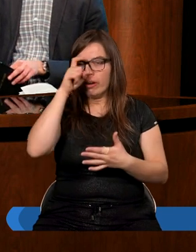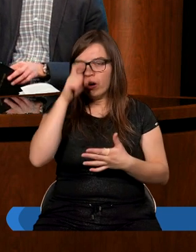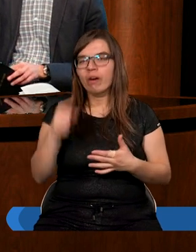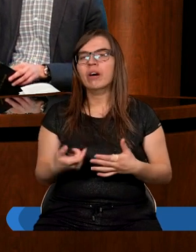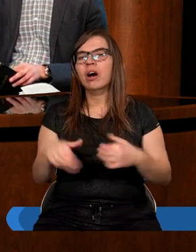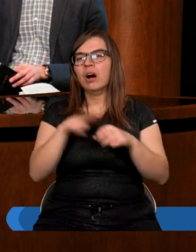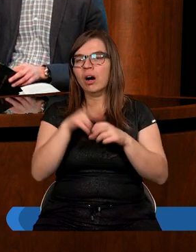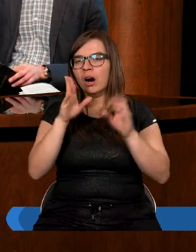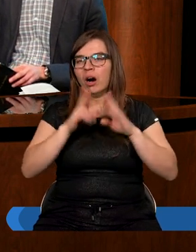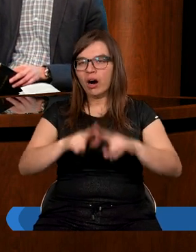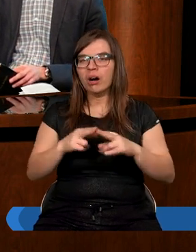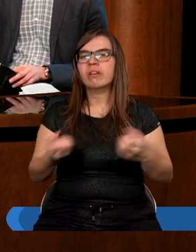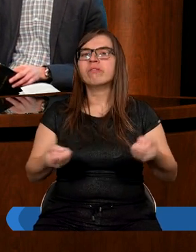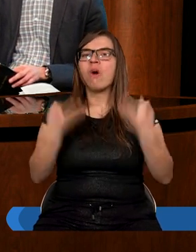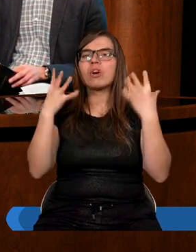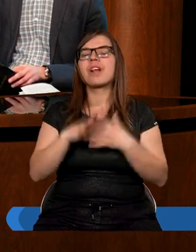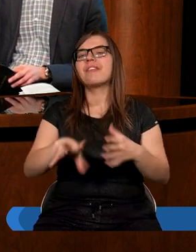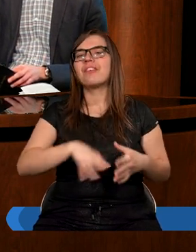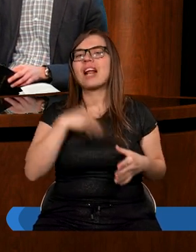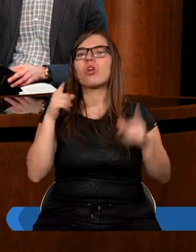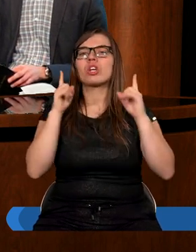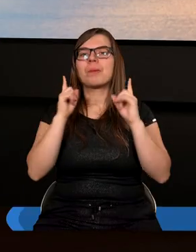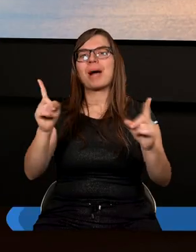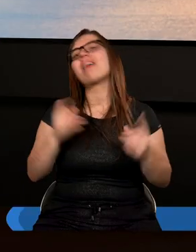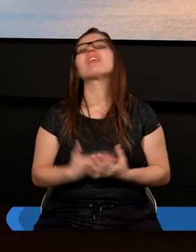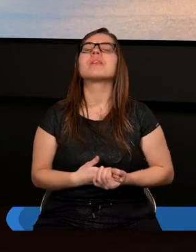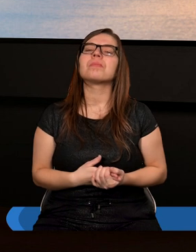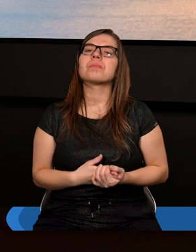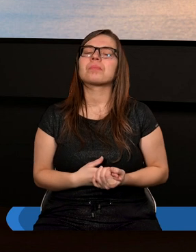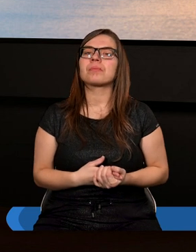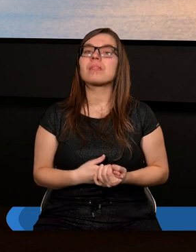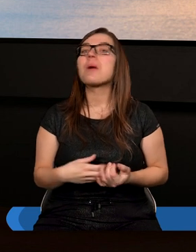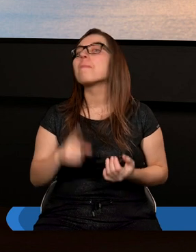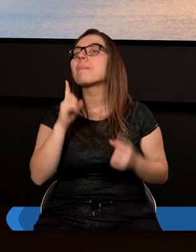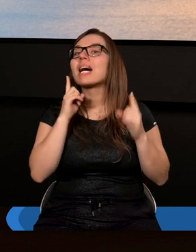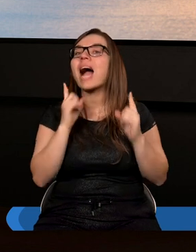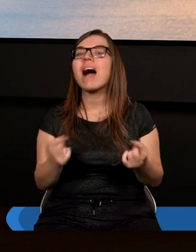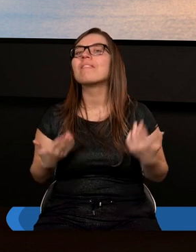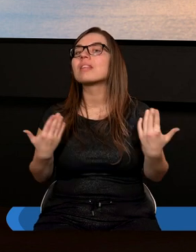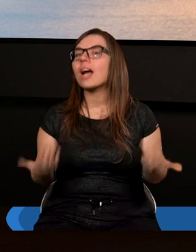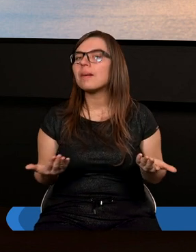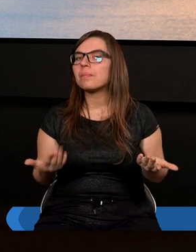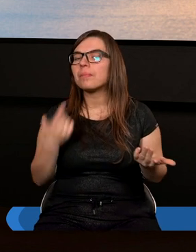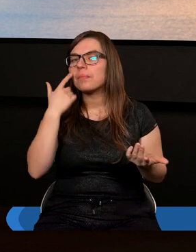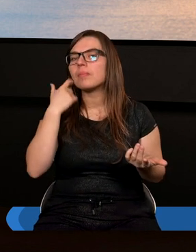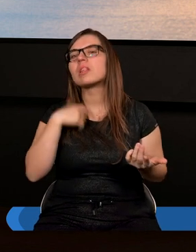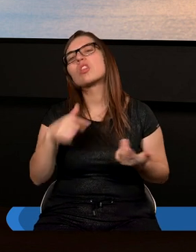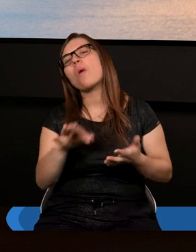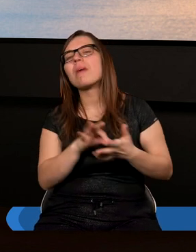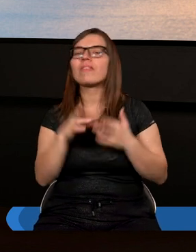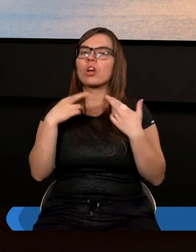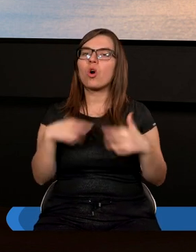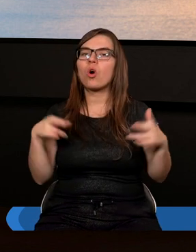który jest stworzony w tej świętości prawdy. Drodzy, prawda to też pewnego